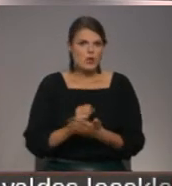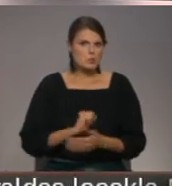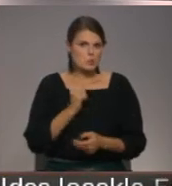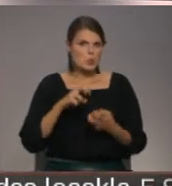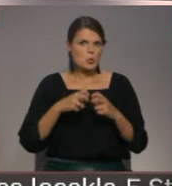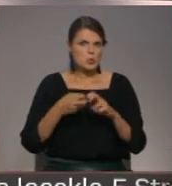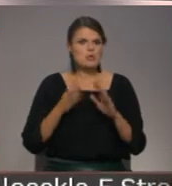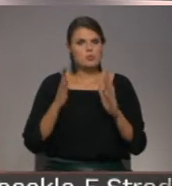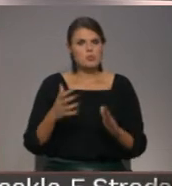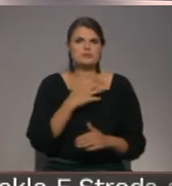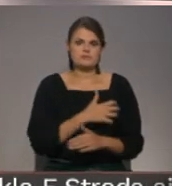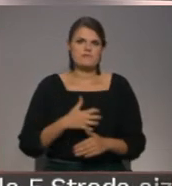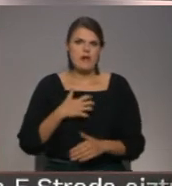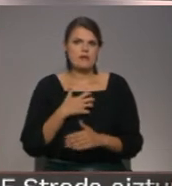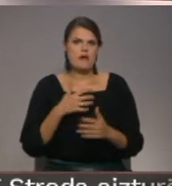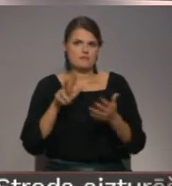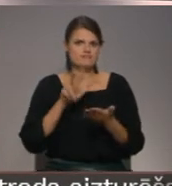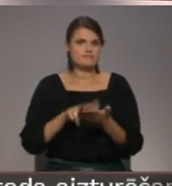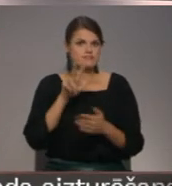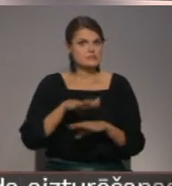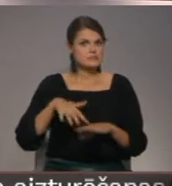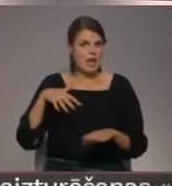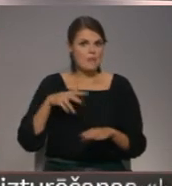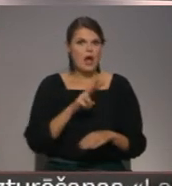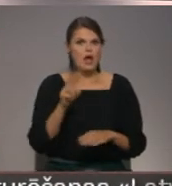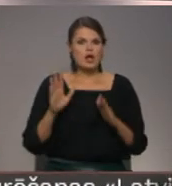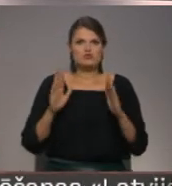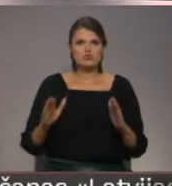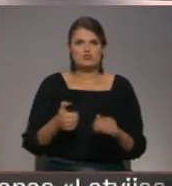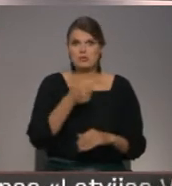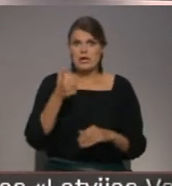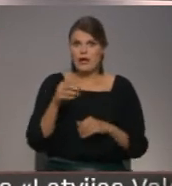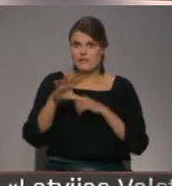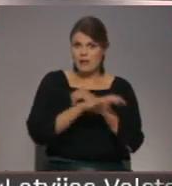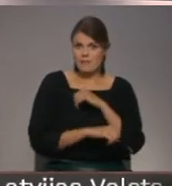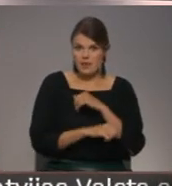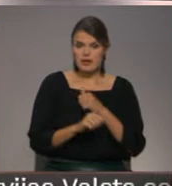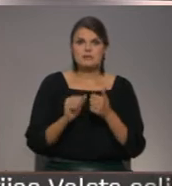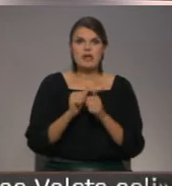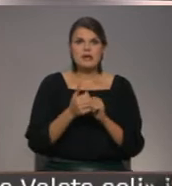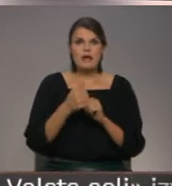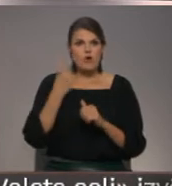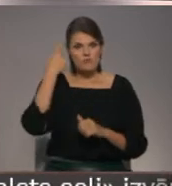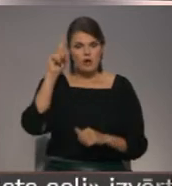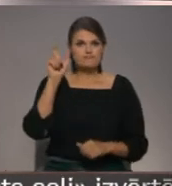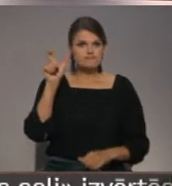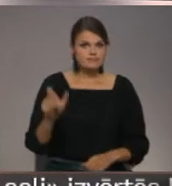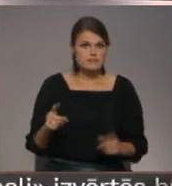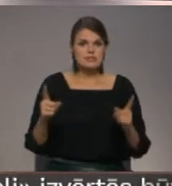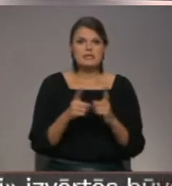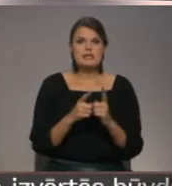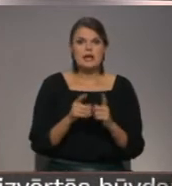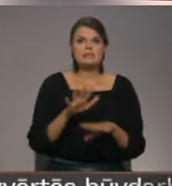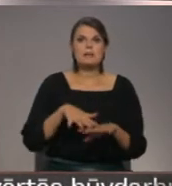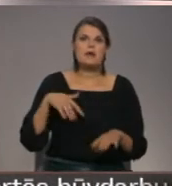saimā, kas par to sāks lemt gada nogalē. Lai sagatavotu es šim pārbaudījumam, reformas autori šodien tikās ar Parlamentu